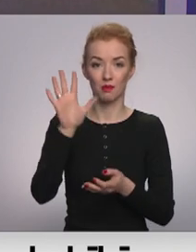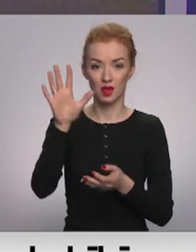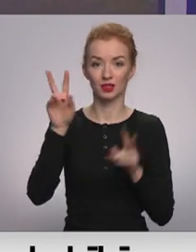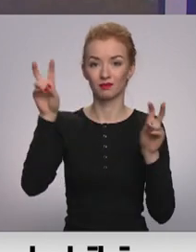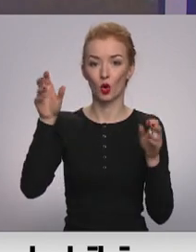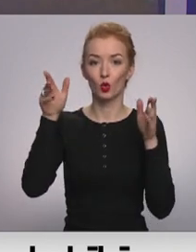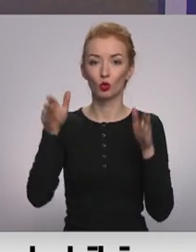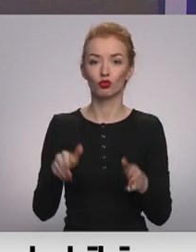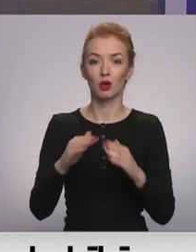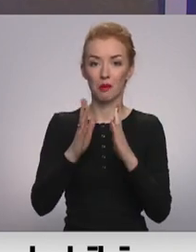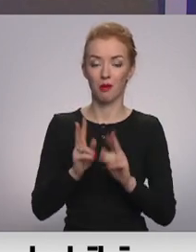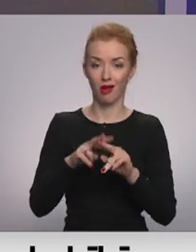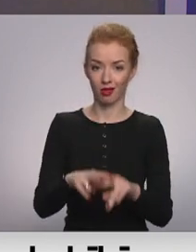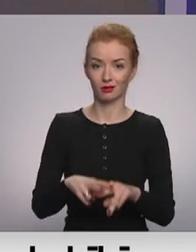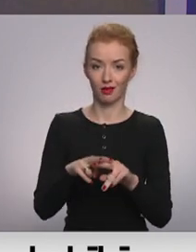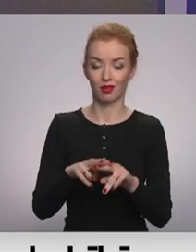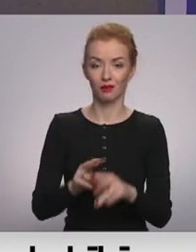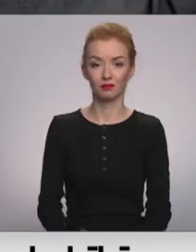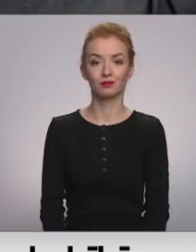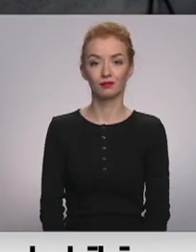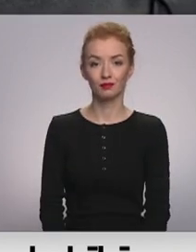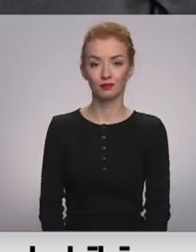Plašāk par tematu Linda Spundiņa.